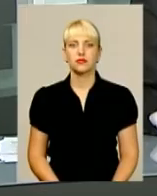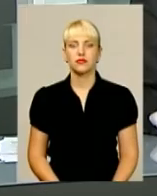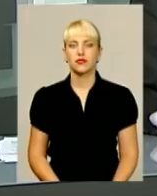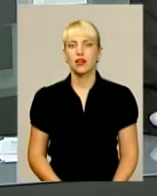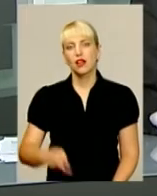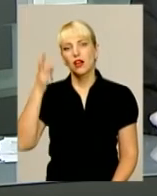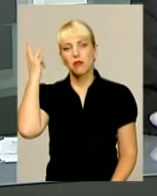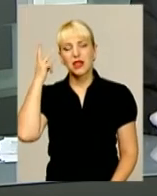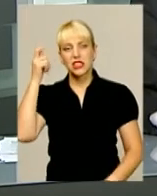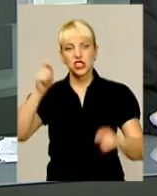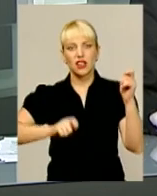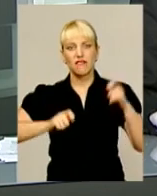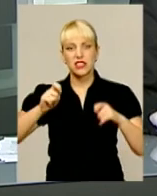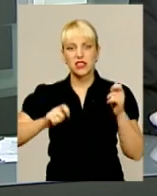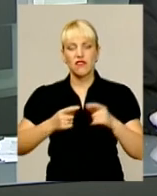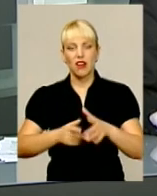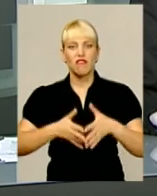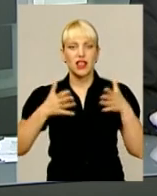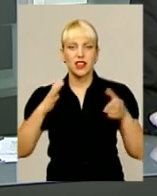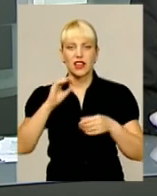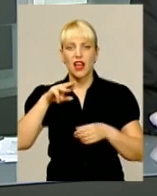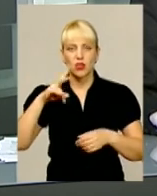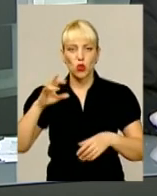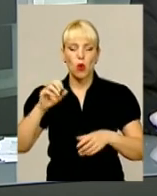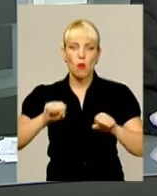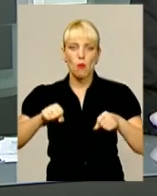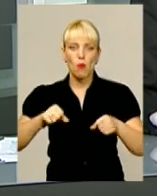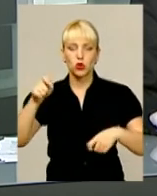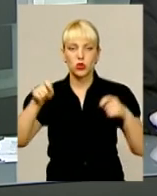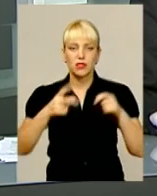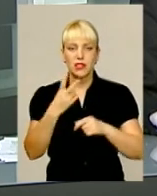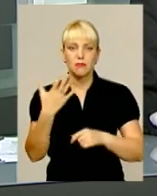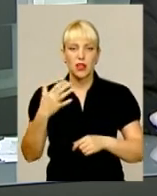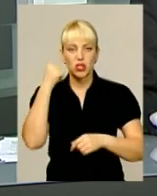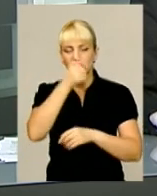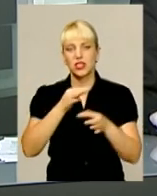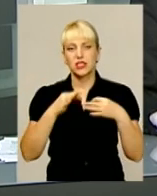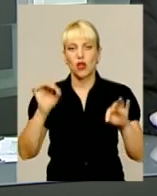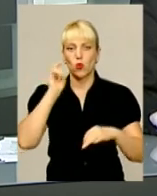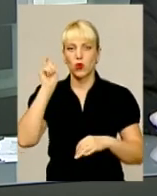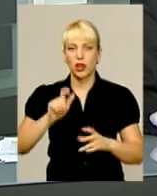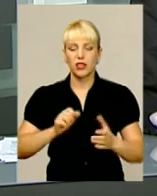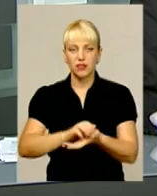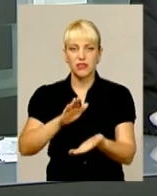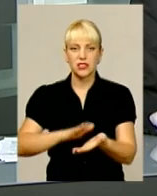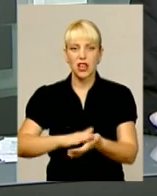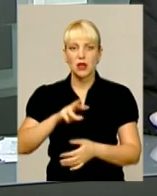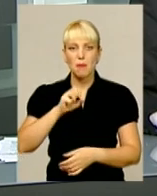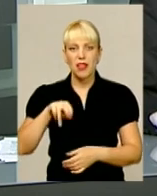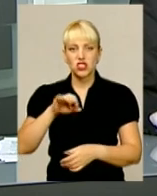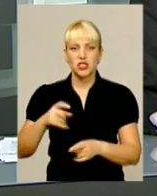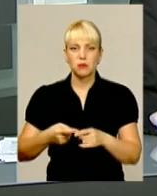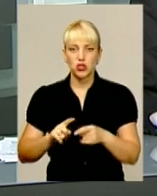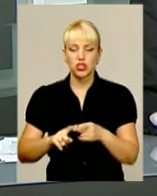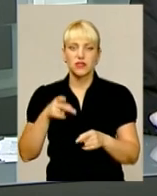Хмельниччина фестивалить. Великим етно-мото зльотом 25-ту річницю Незалежності України відзначили у Меджибужі. Вервульф